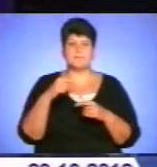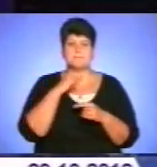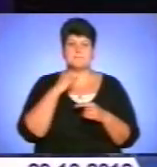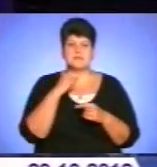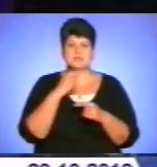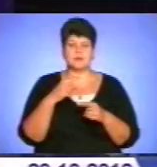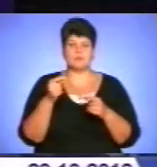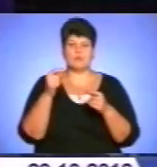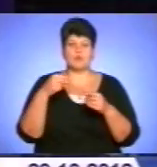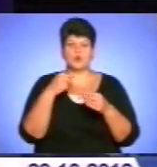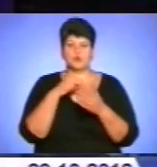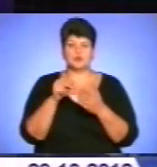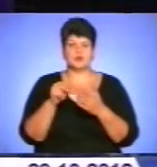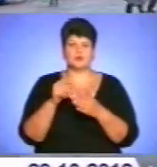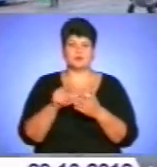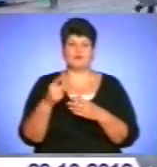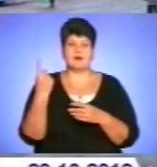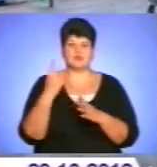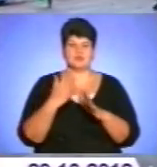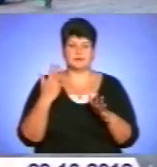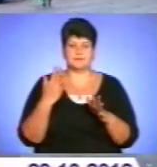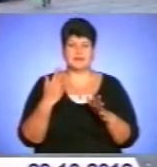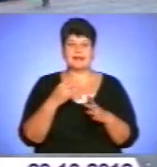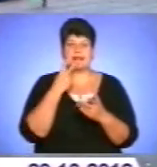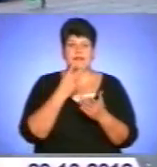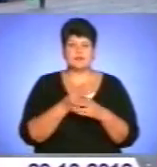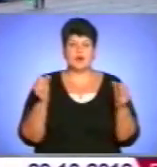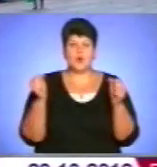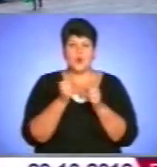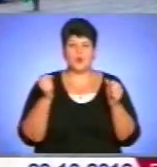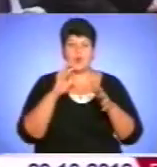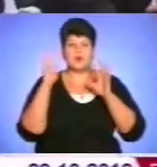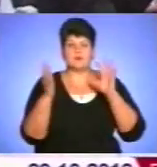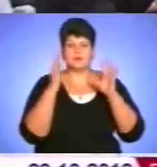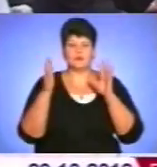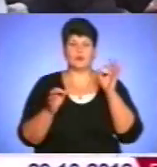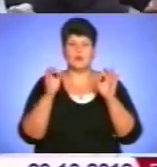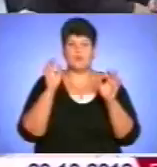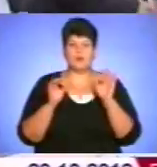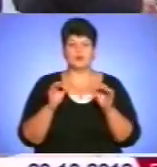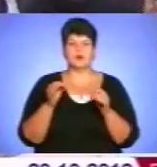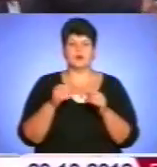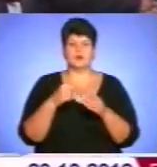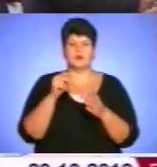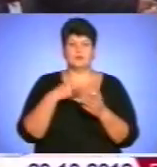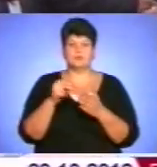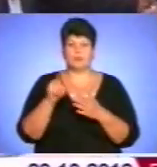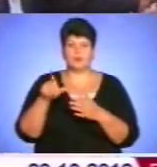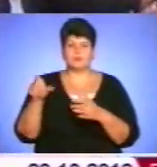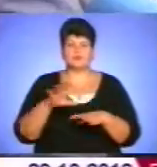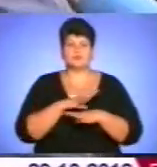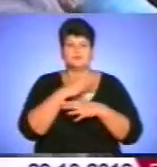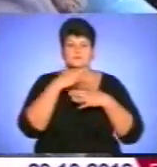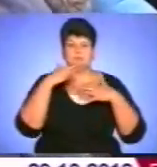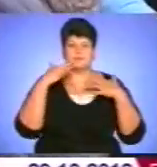розкуповували в першу чергу. Незважаючи на холодну і вітряну погоду, покупців було багато. Сільгоспвиробники зі